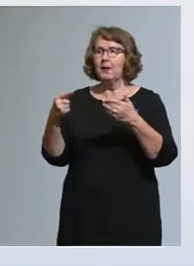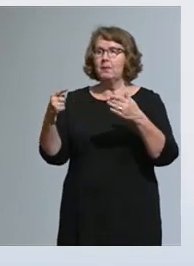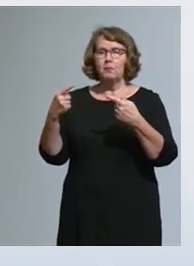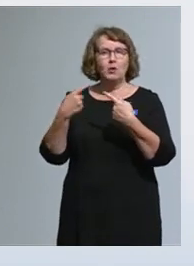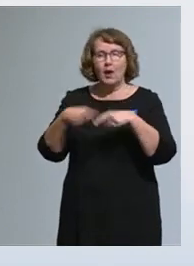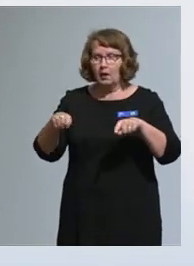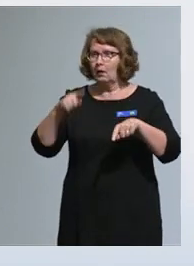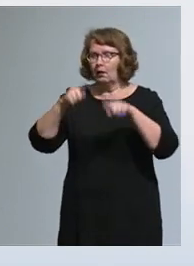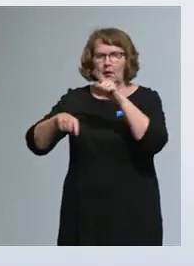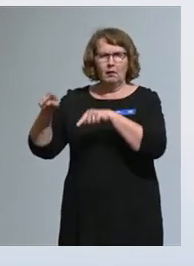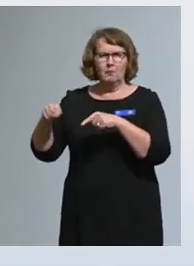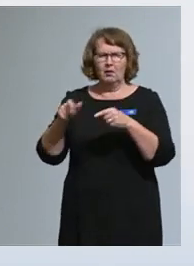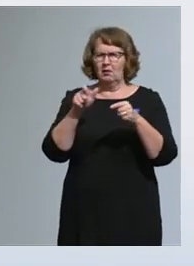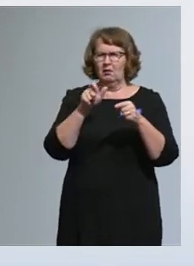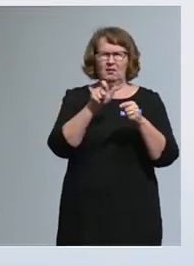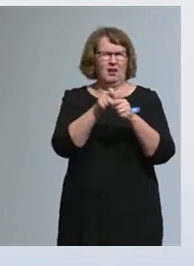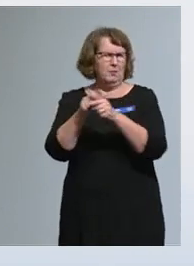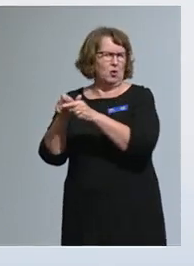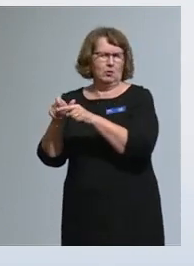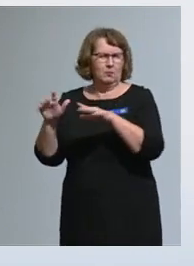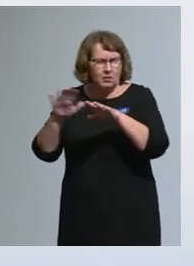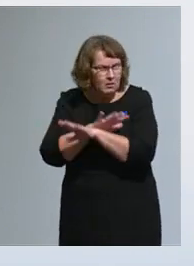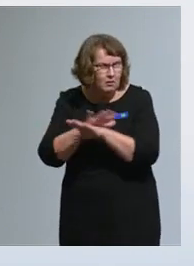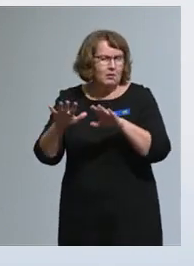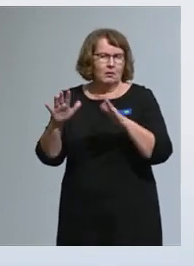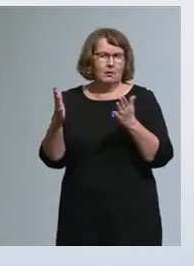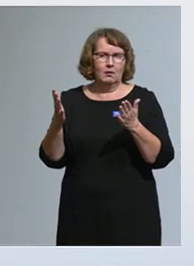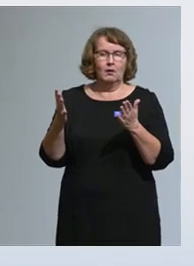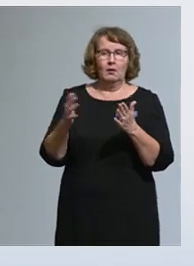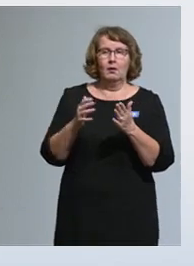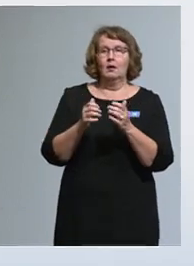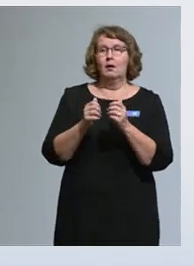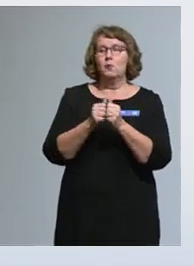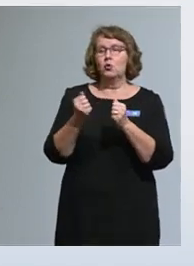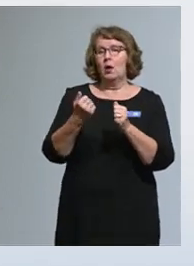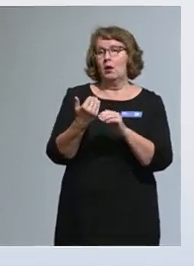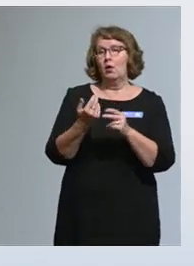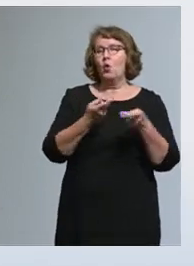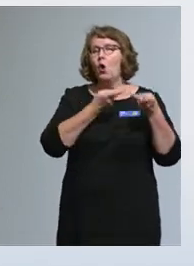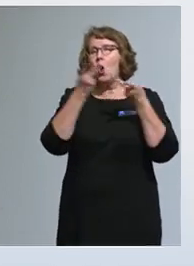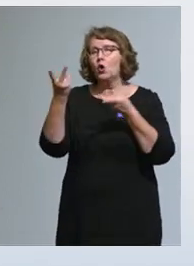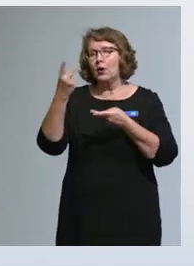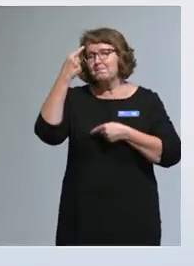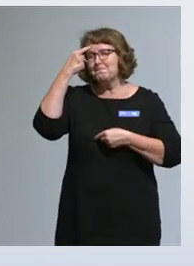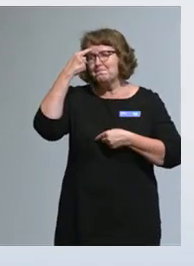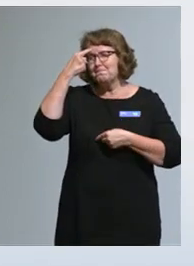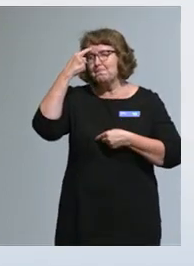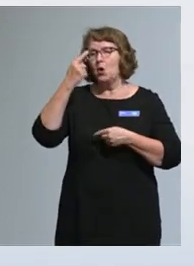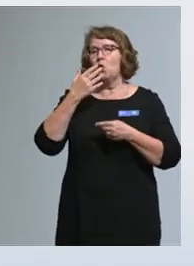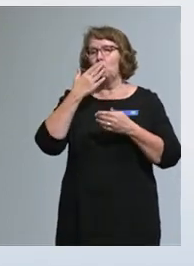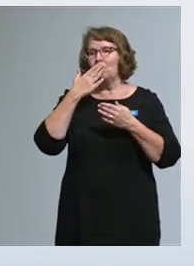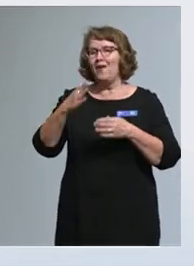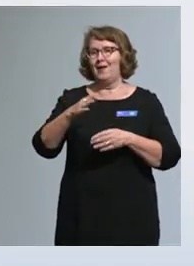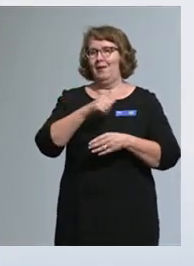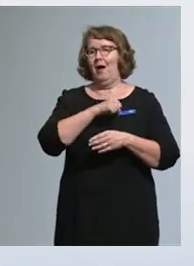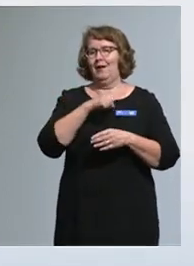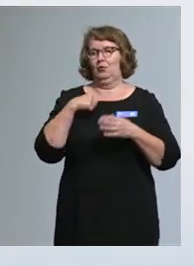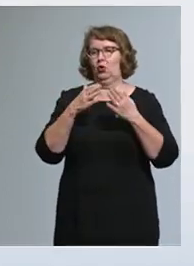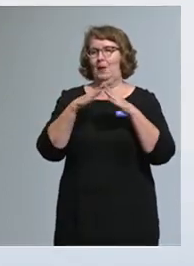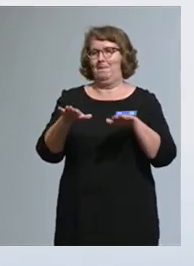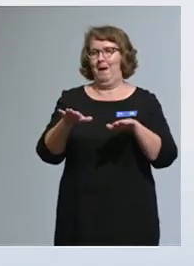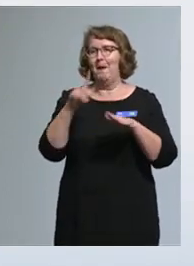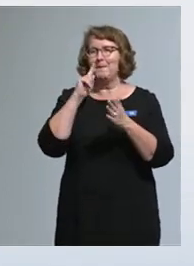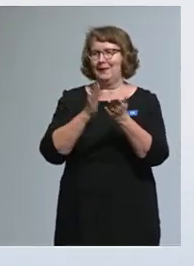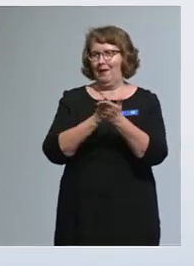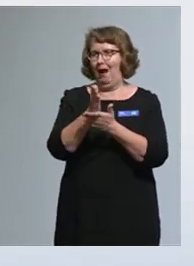Mutta meillä on koko ajan myös taustalla sitten ja ohjaavana periaatteena hyvän hallinnon periaatteet, jotka me